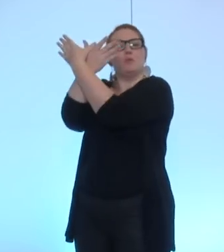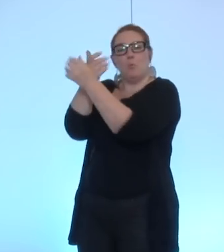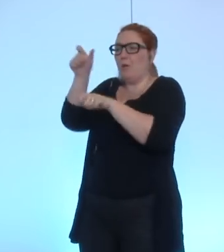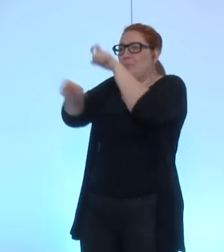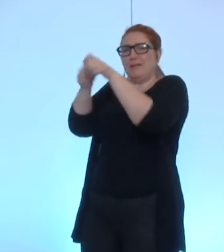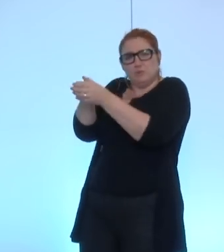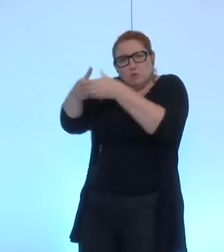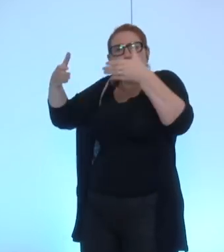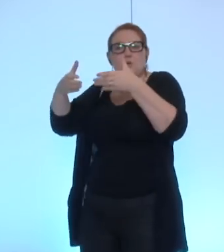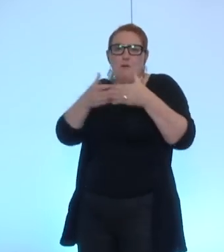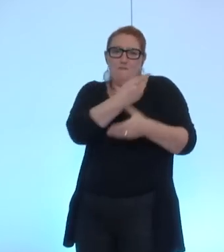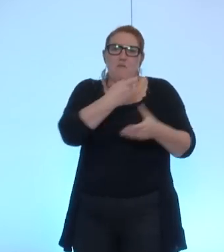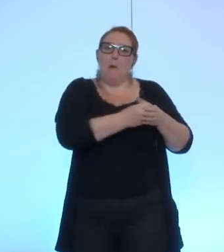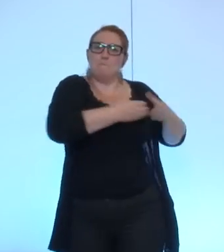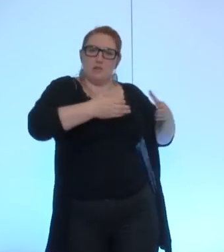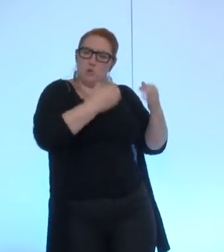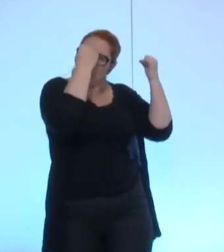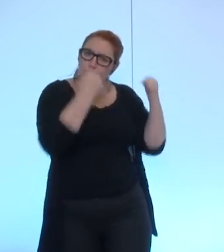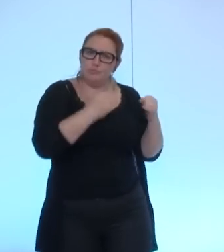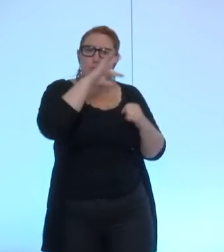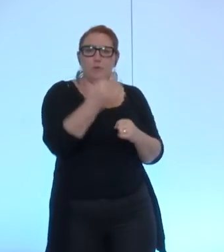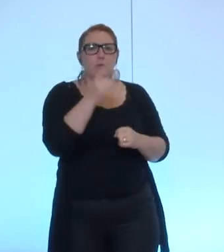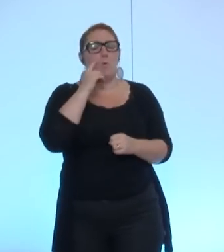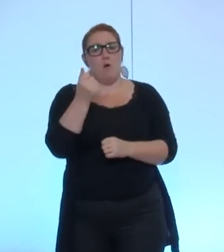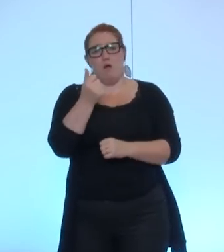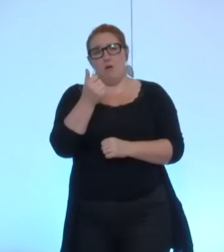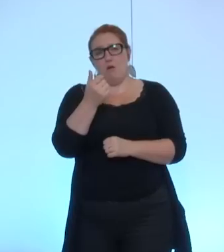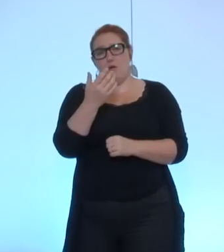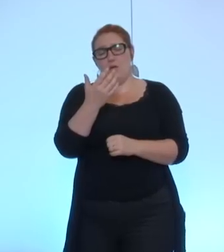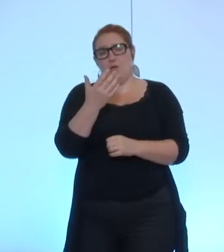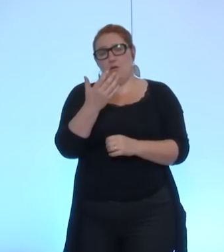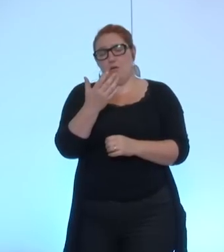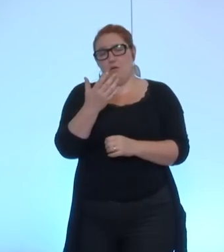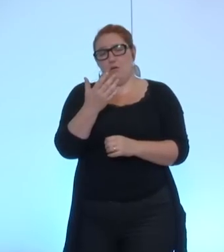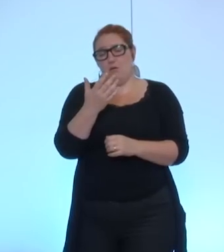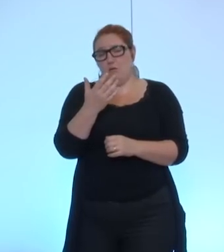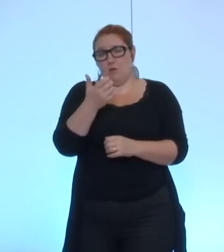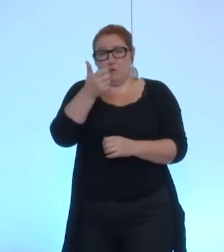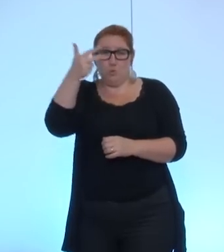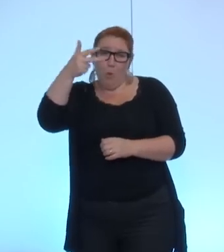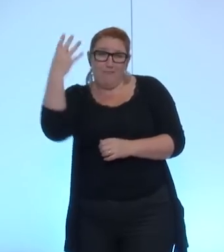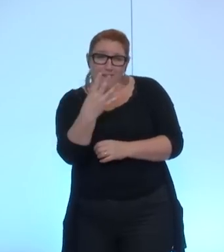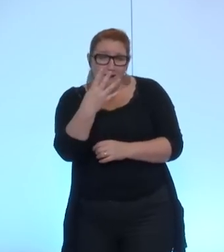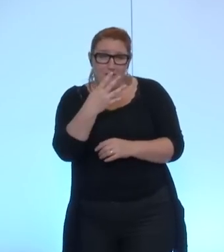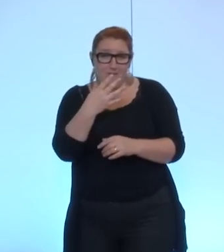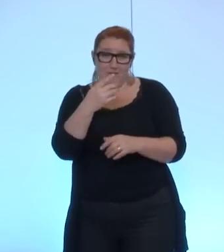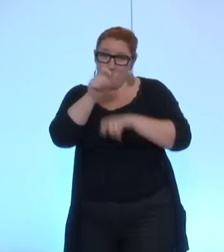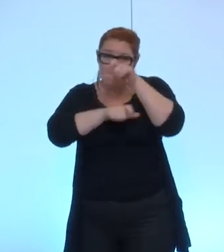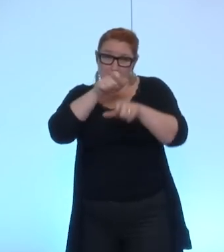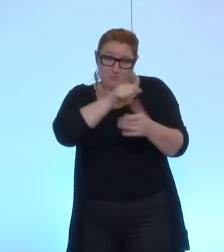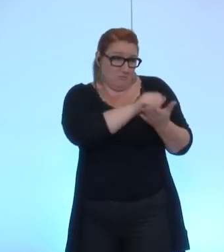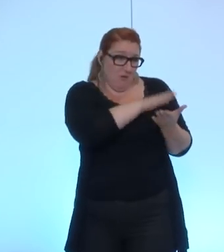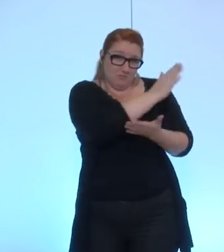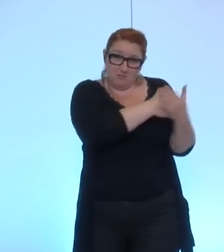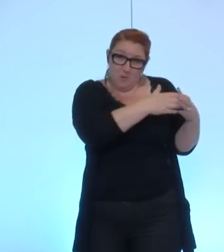de la majorité, une majorité solide puisqu'elle rassemble les trois quarts des conseillers communautaires, une majorité à laquelle d'ailleurs appartiennent